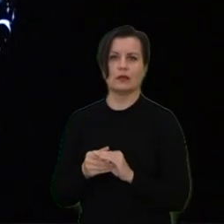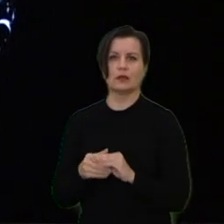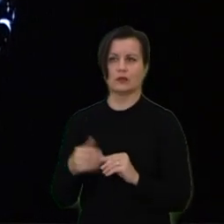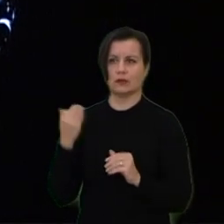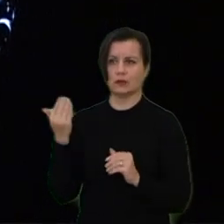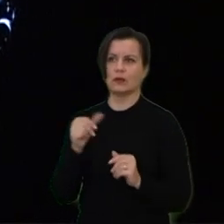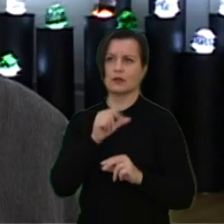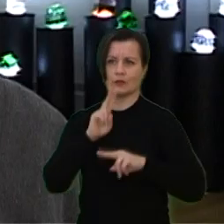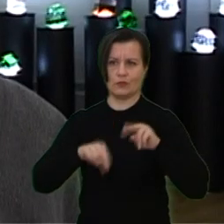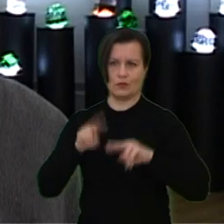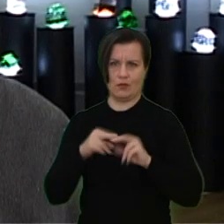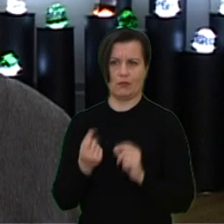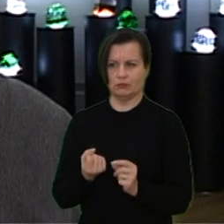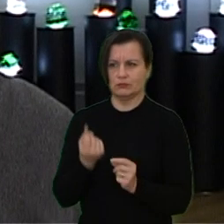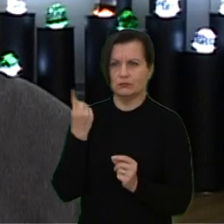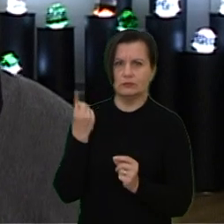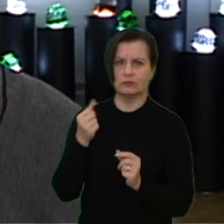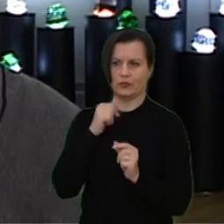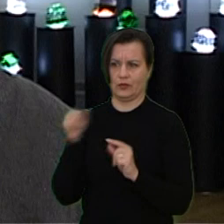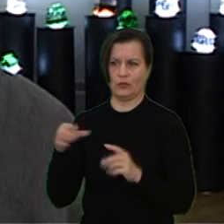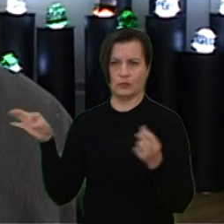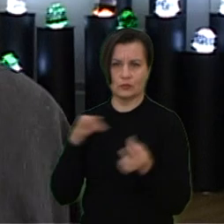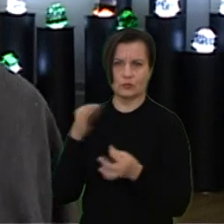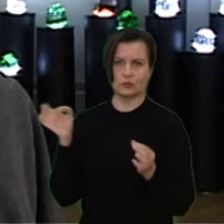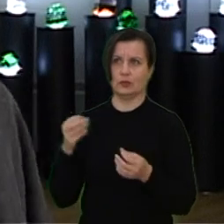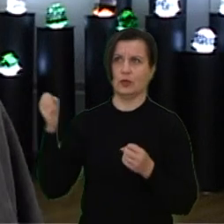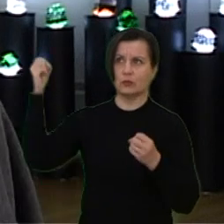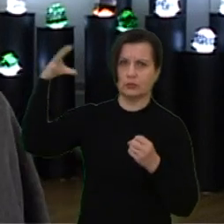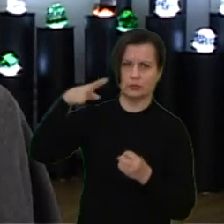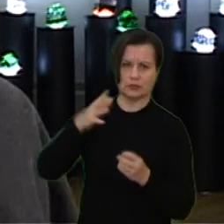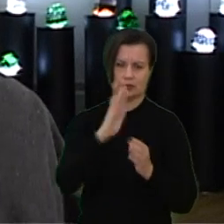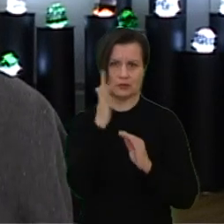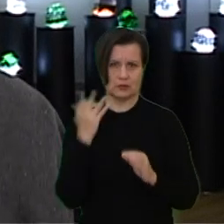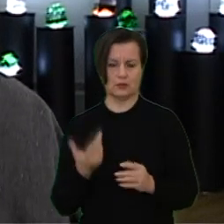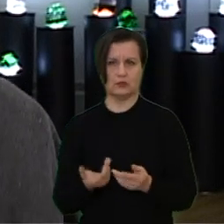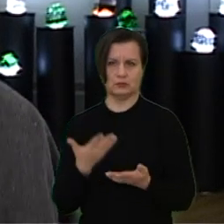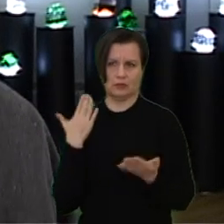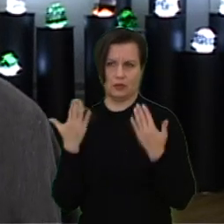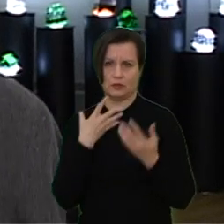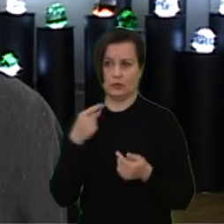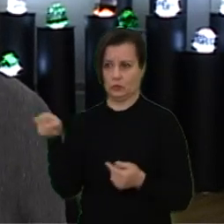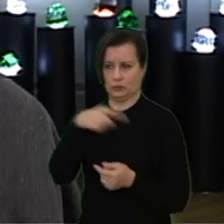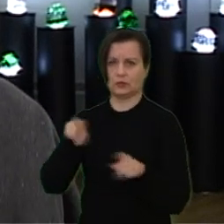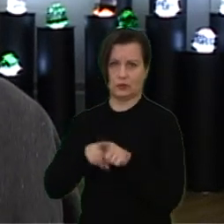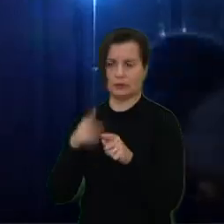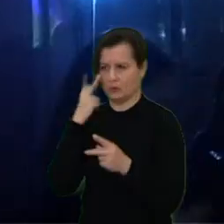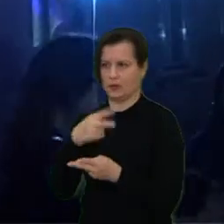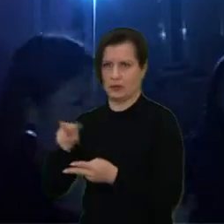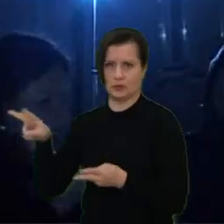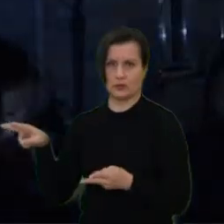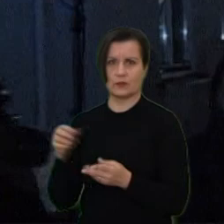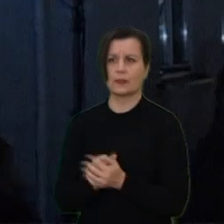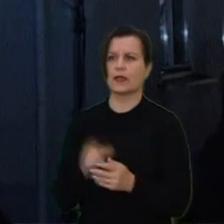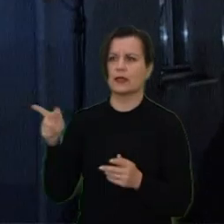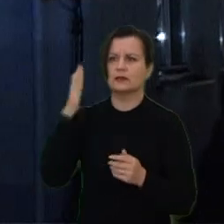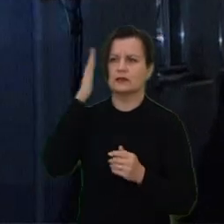kartu ir dar tą patį nuotaiką atsiras dar efektų pagalbą, tai jūs irgi pabusit Marsė. Stiklas